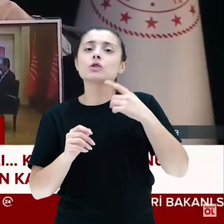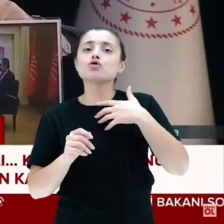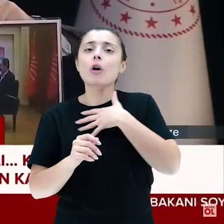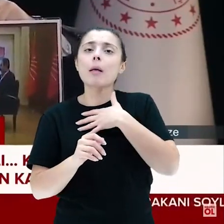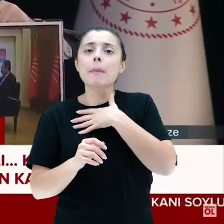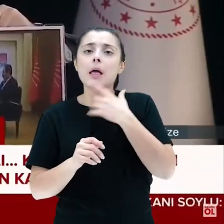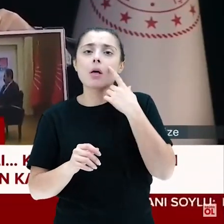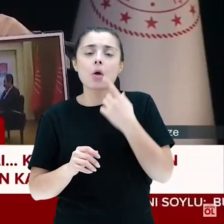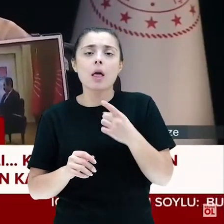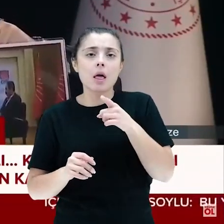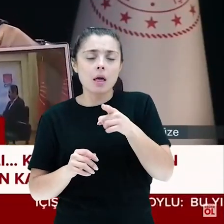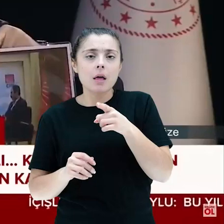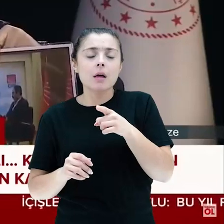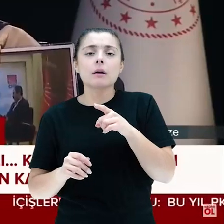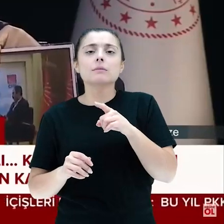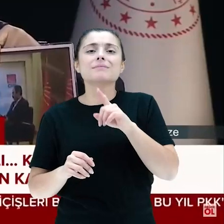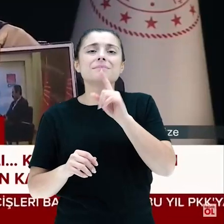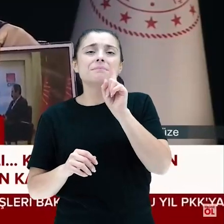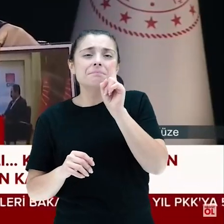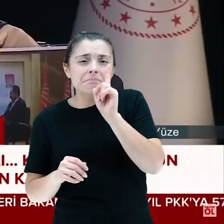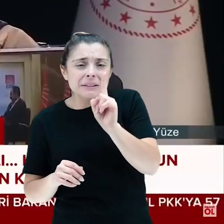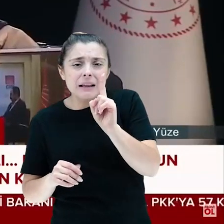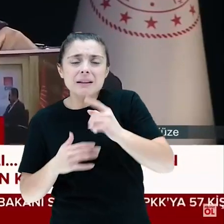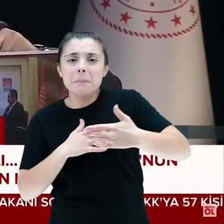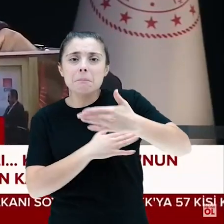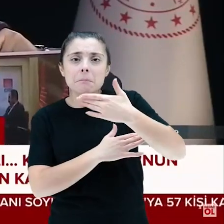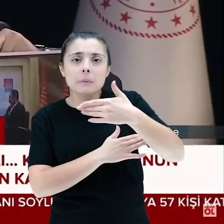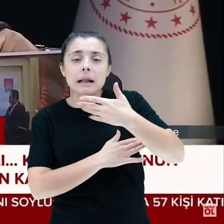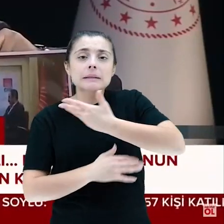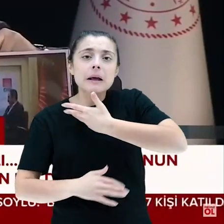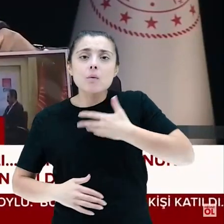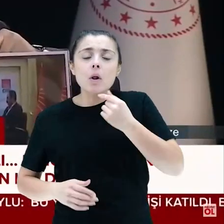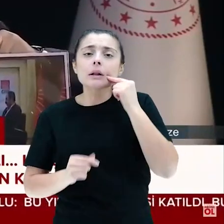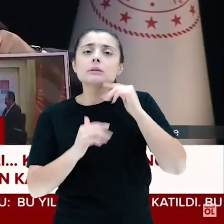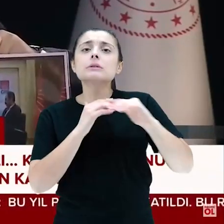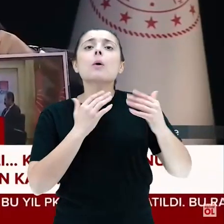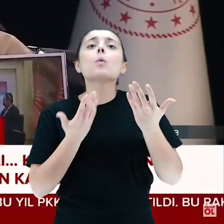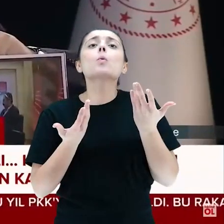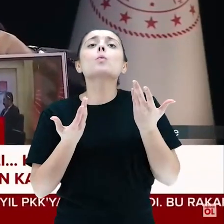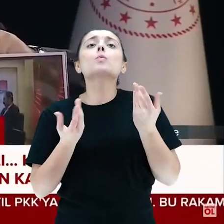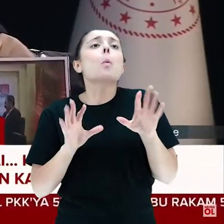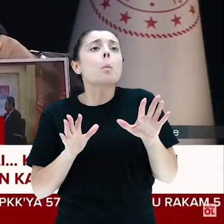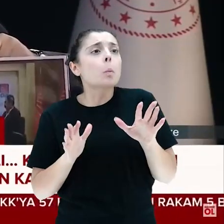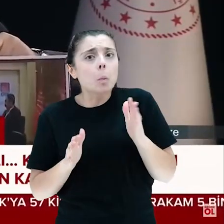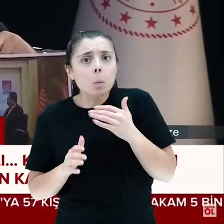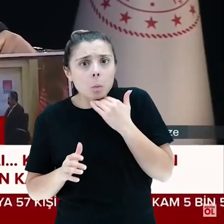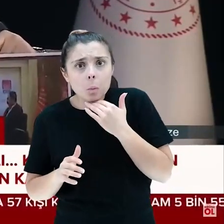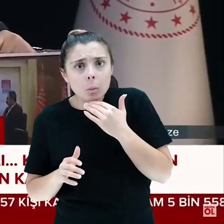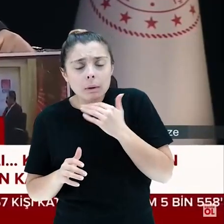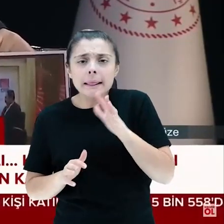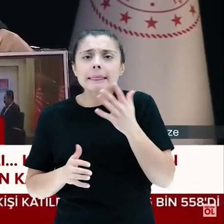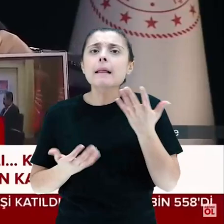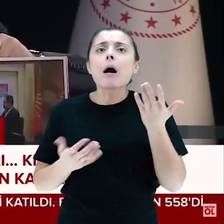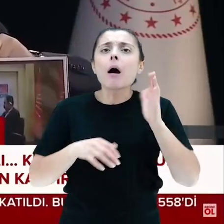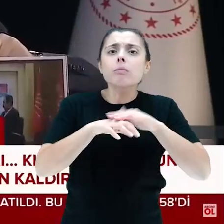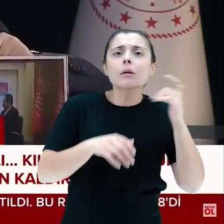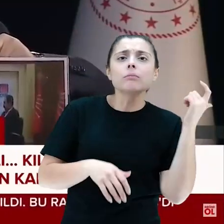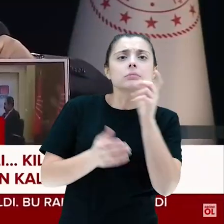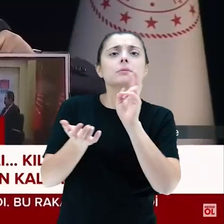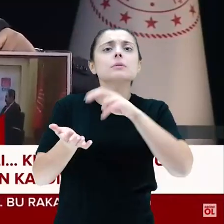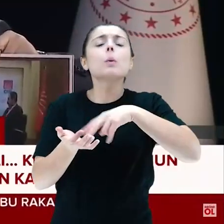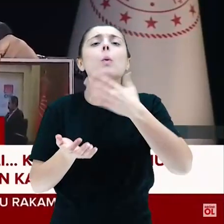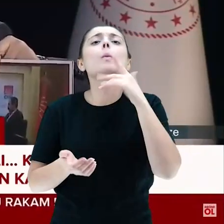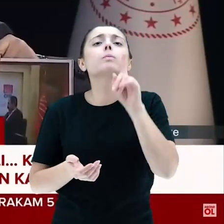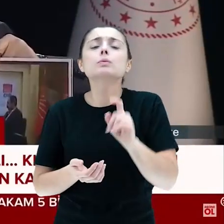yer. Şimdi Cumhuriyet Halk Partisi'nde ya bir tane bayrak sevgisi olan insan yok mu? Ya siz ne